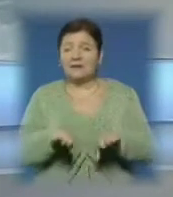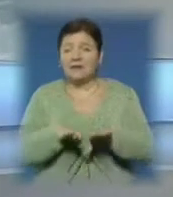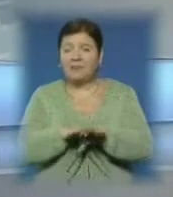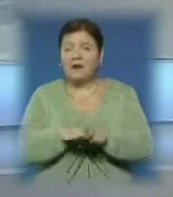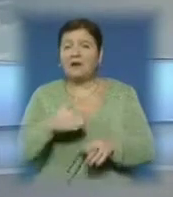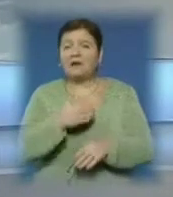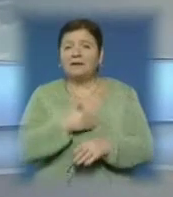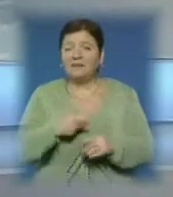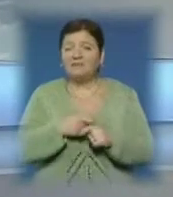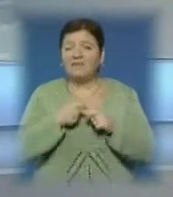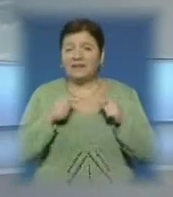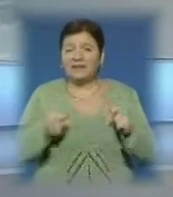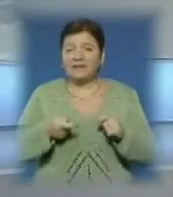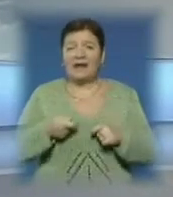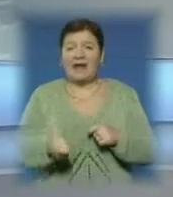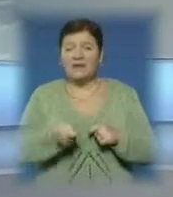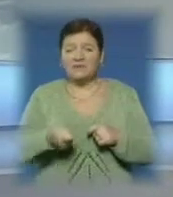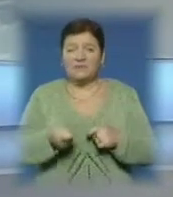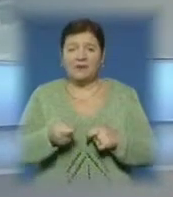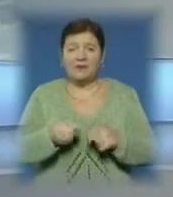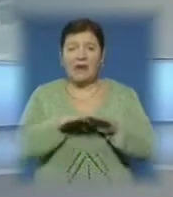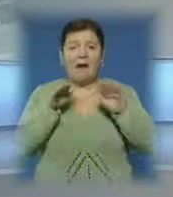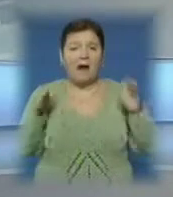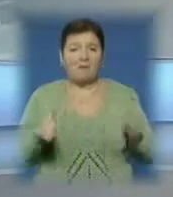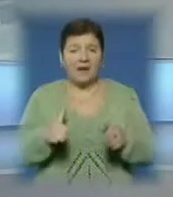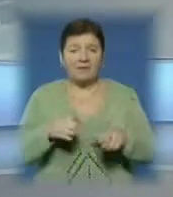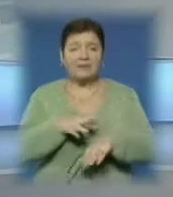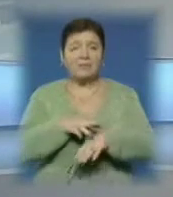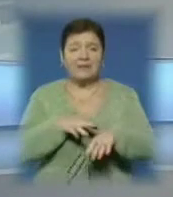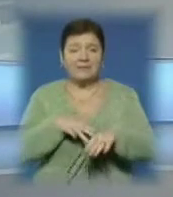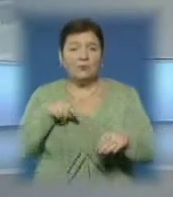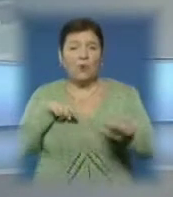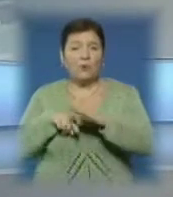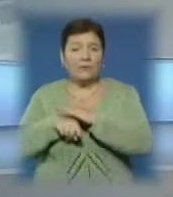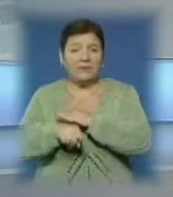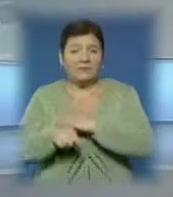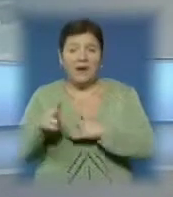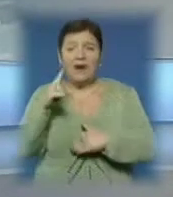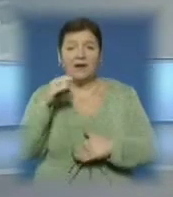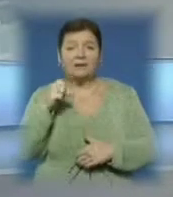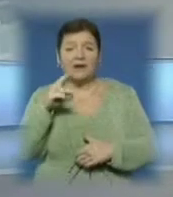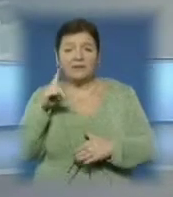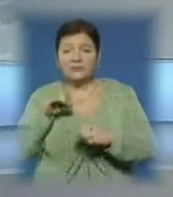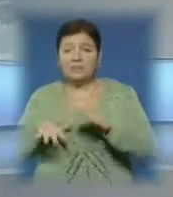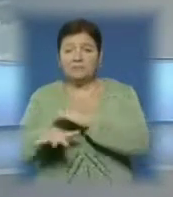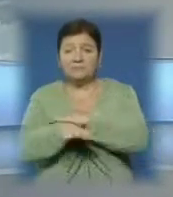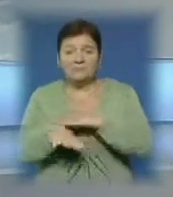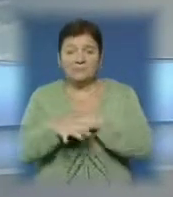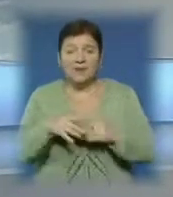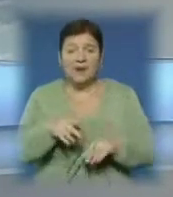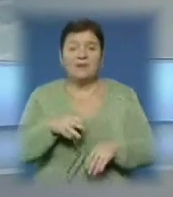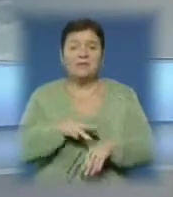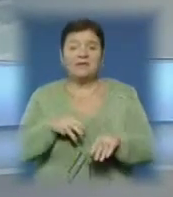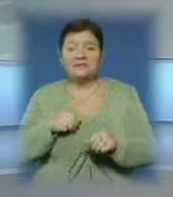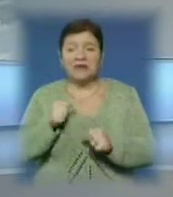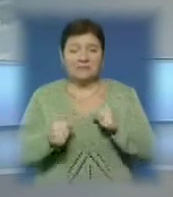намагався відкрити касовий апарат. Побачивши міліцейську машину, злоумисник втік у напрямку дачних масивів. В патрулі кинулися на вздогін і